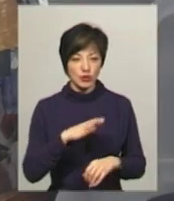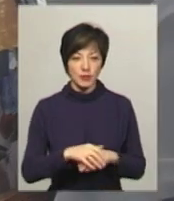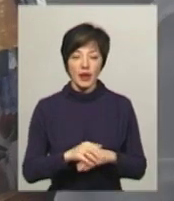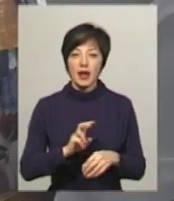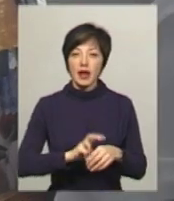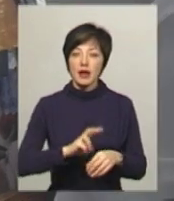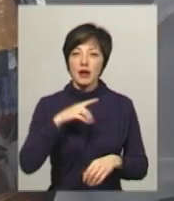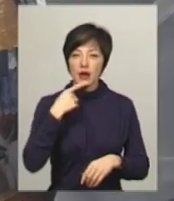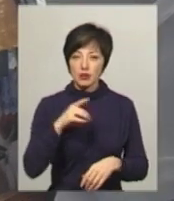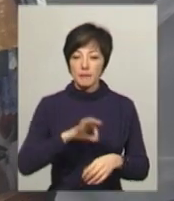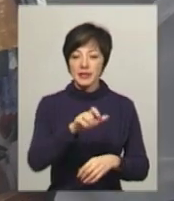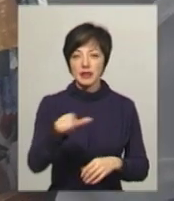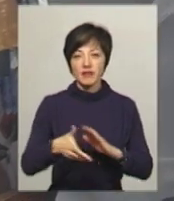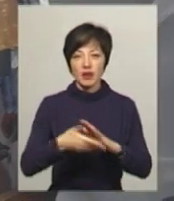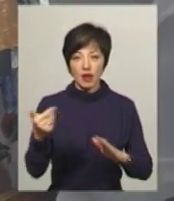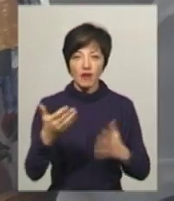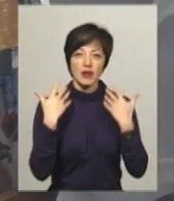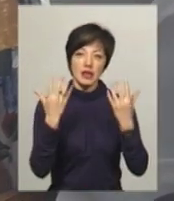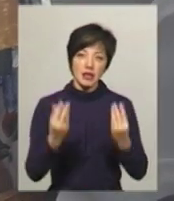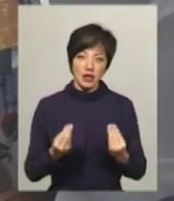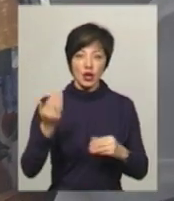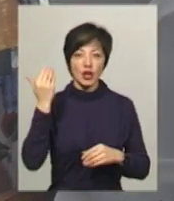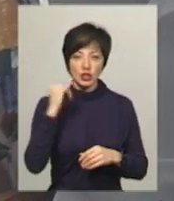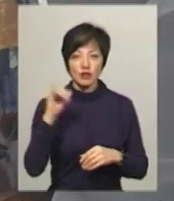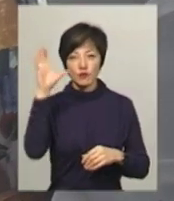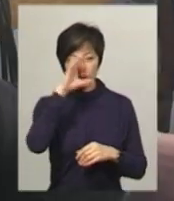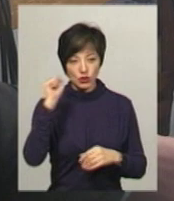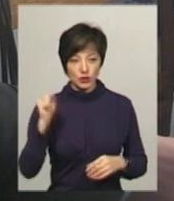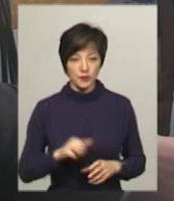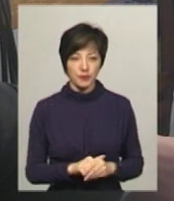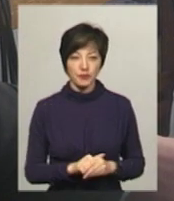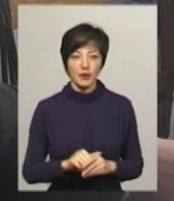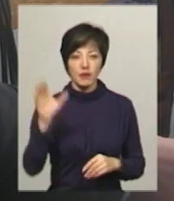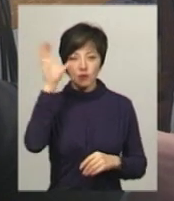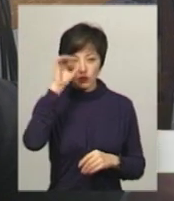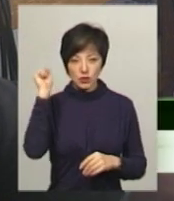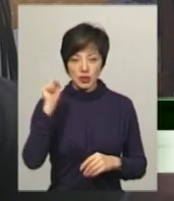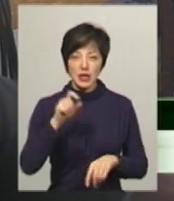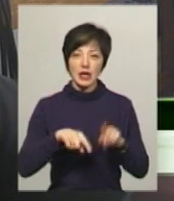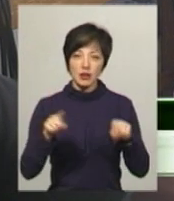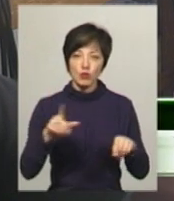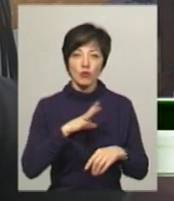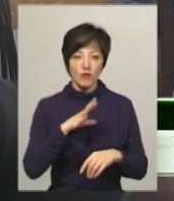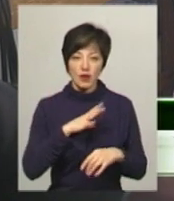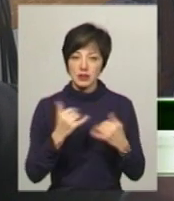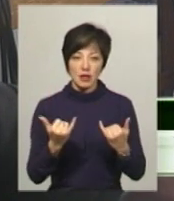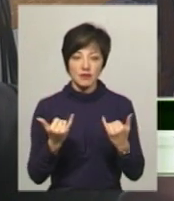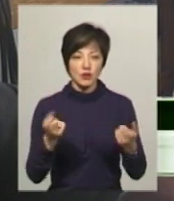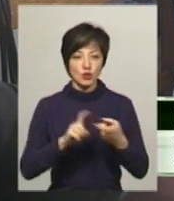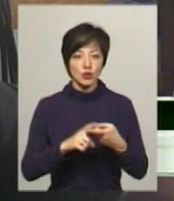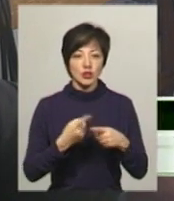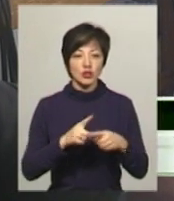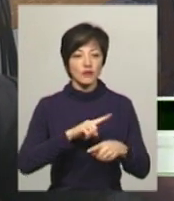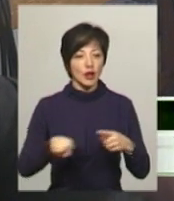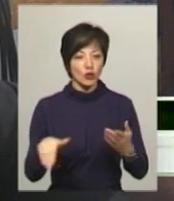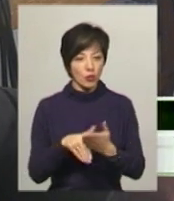Лікарка каже, пацієнти викликають її і в вихідні, а раніше – і вночі. Вночі рідко буває, рідко зараз, зв'язку з цією,